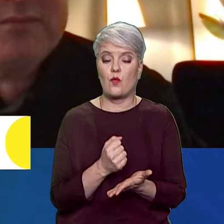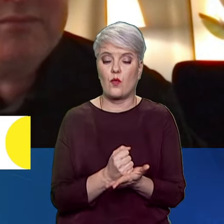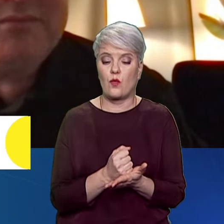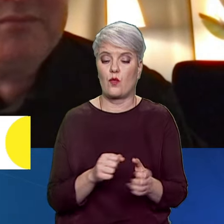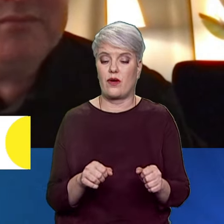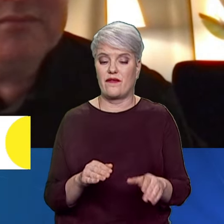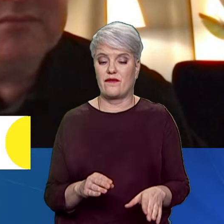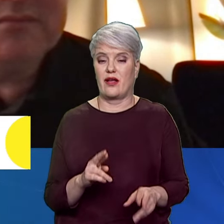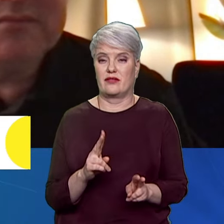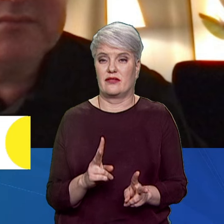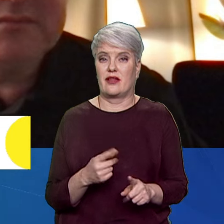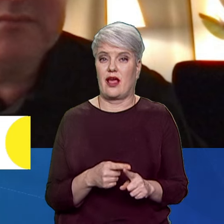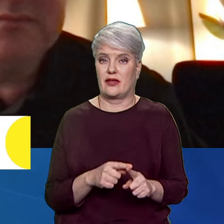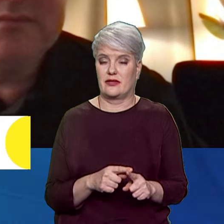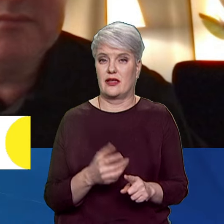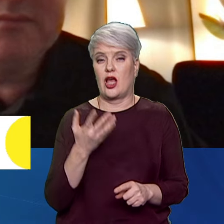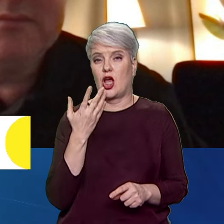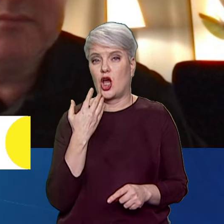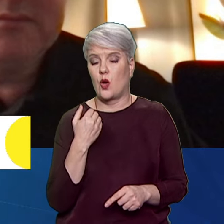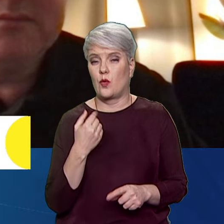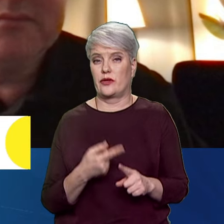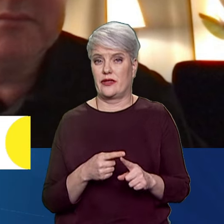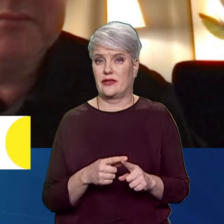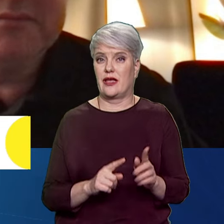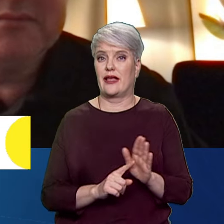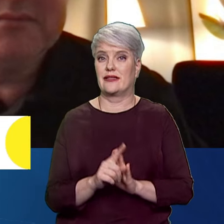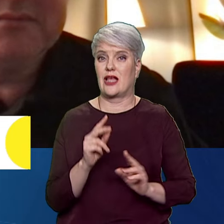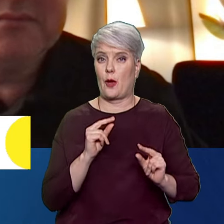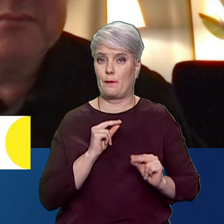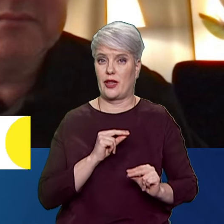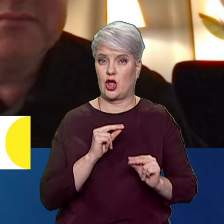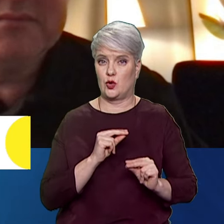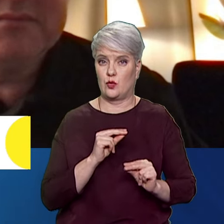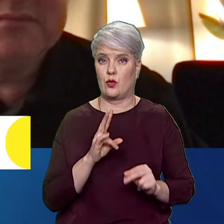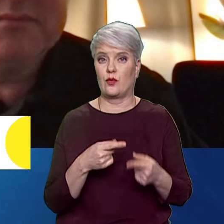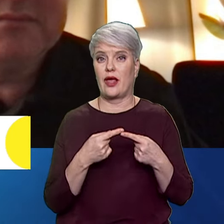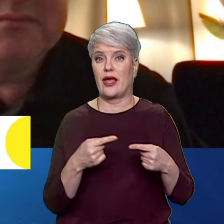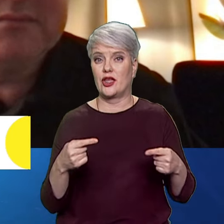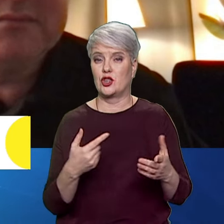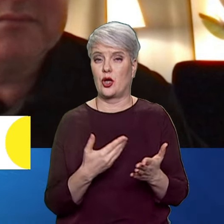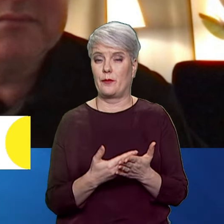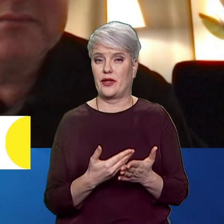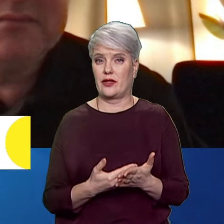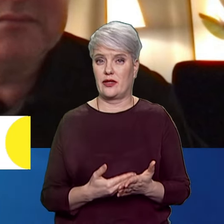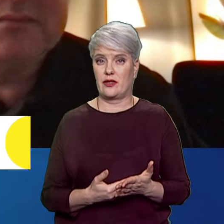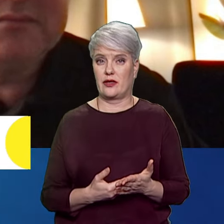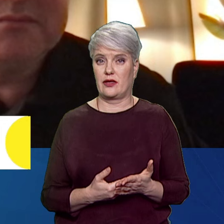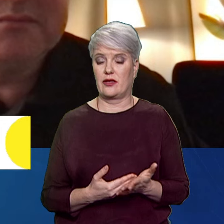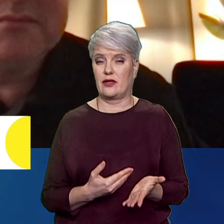поговорити. Коли, як це може запрацювати, зокрема, на інших прикладах також, які ви